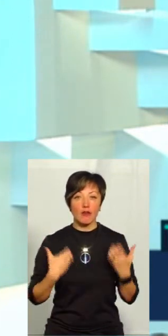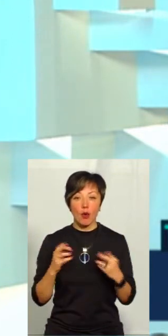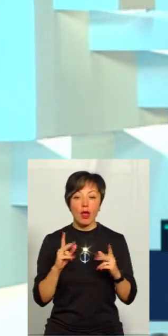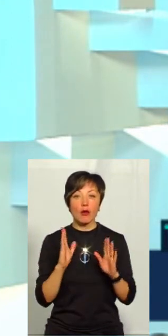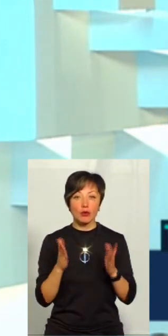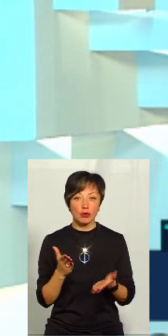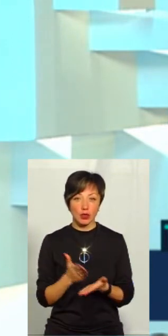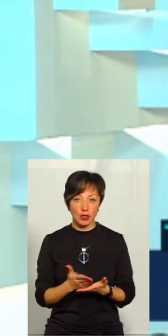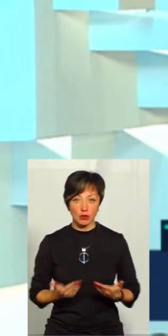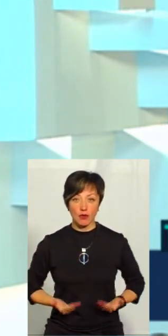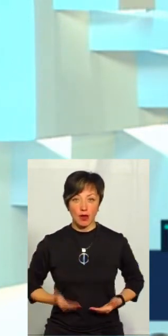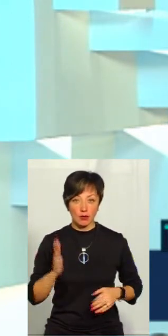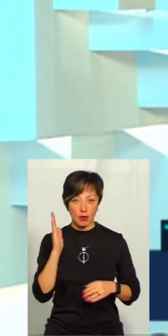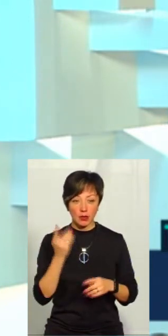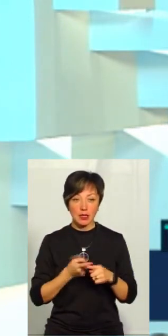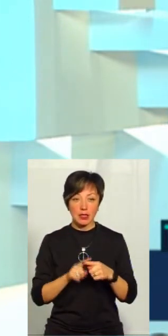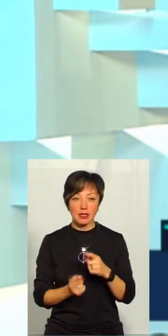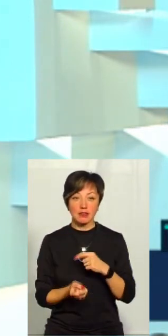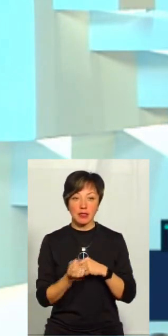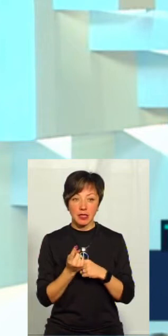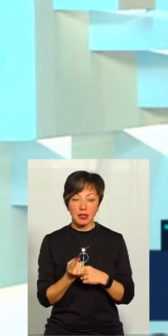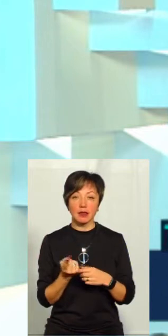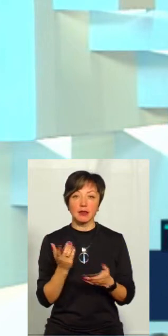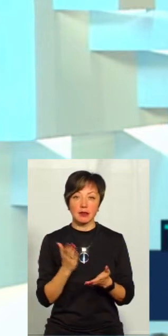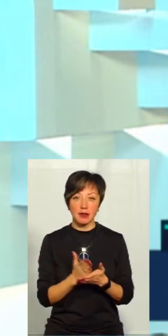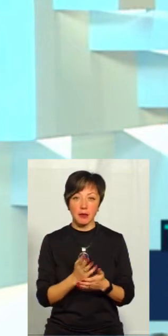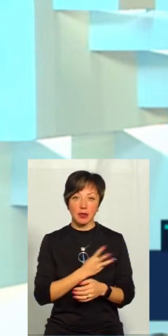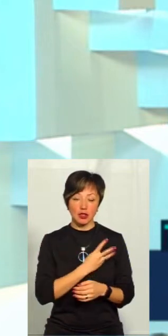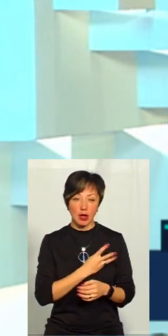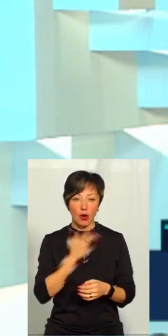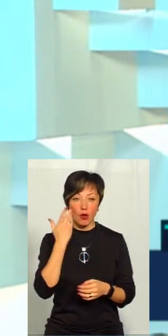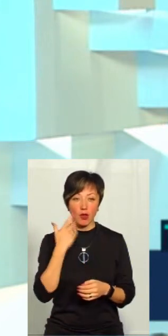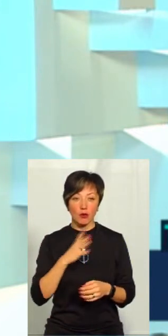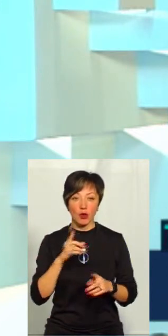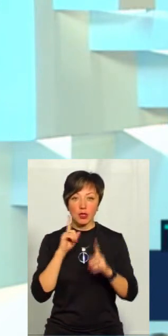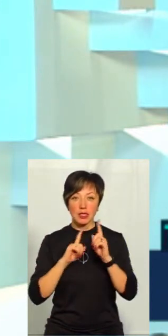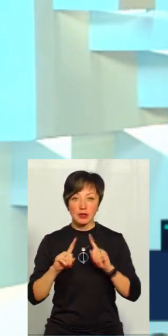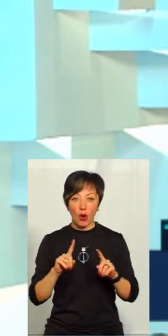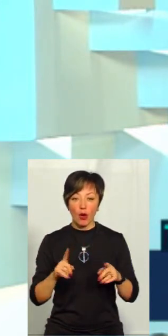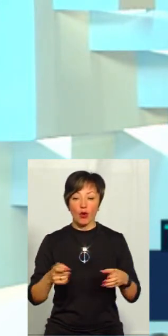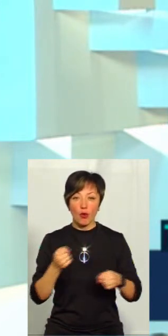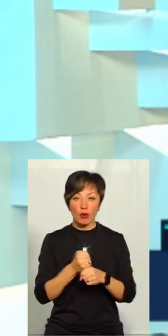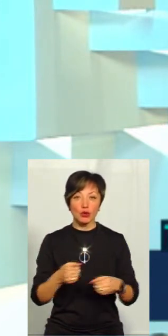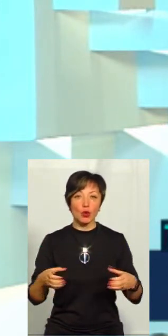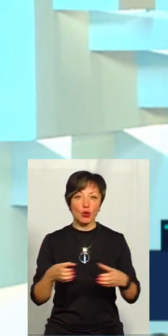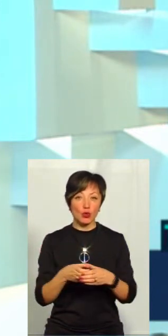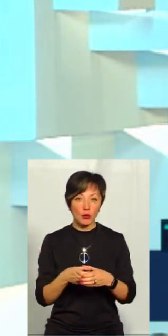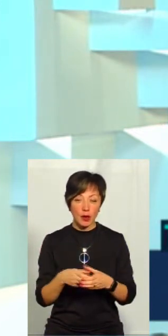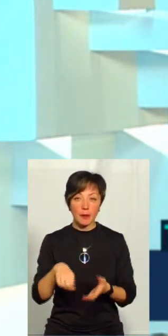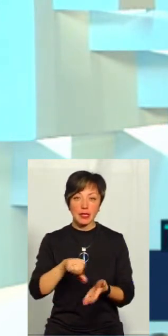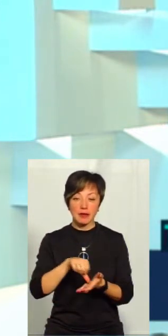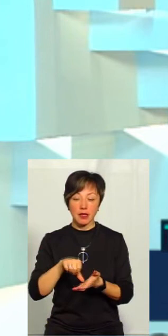за те, як будуть існувати в майбутньому, от звідси і виникло це бажання. Коли було засідання міжвідомчої робочої групи,